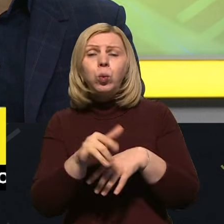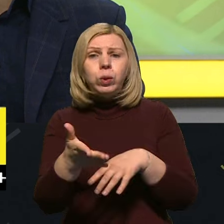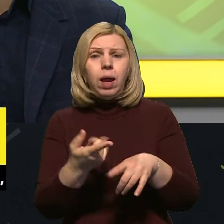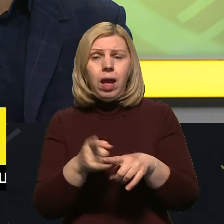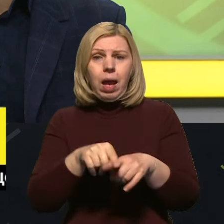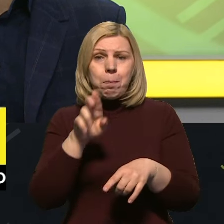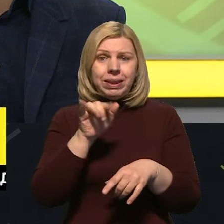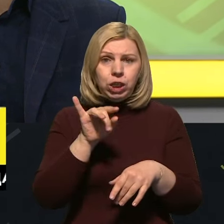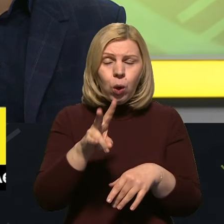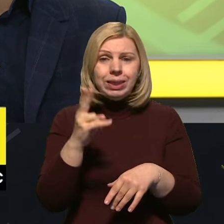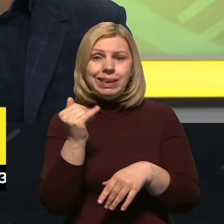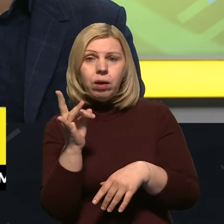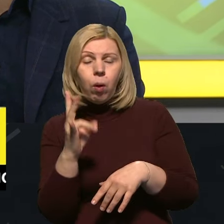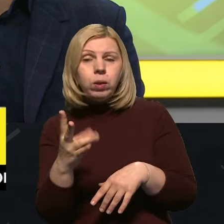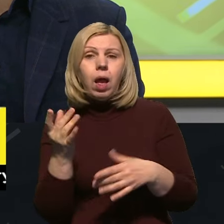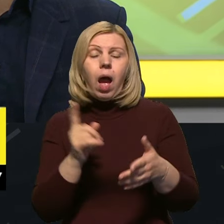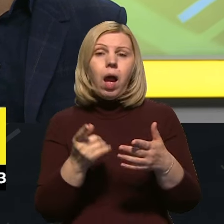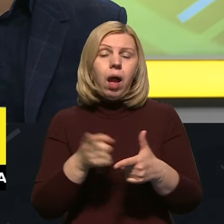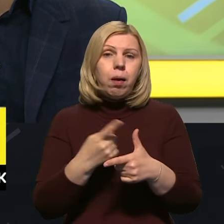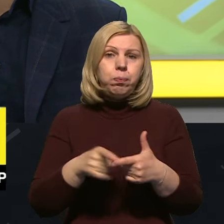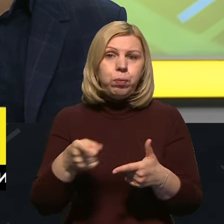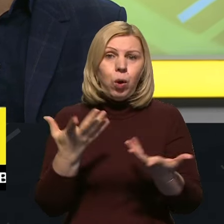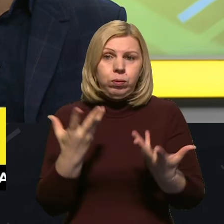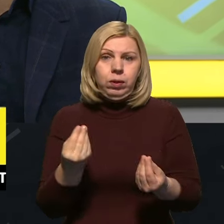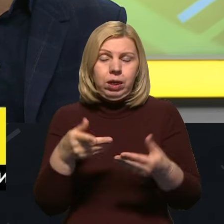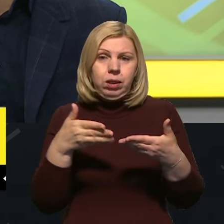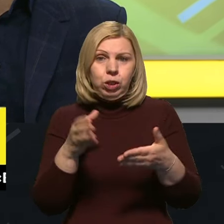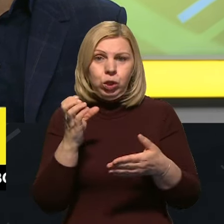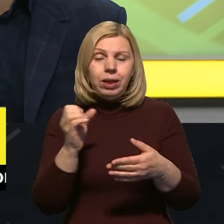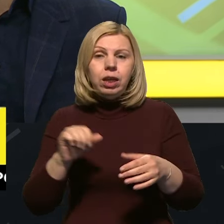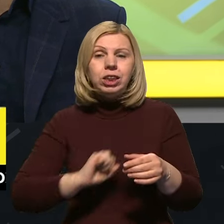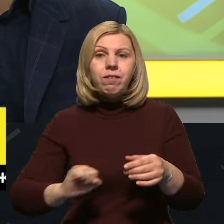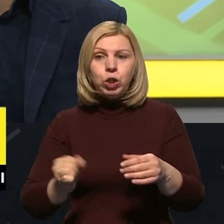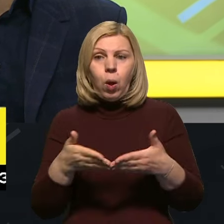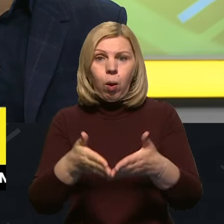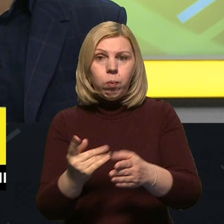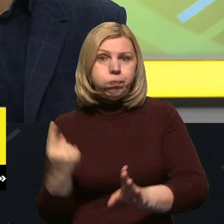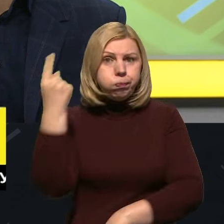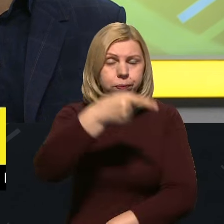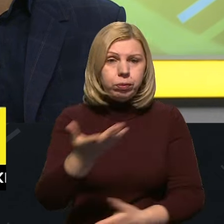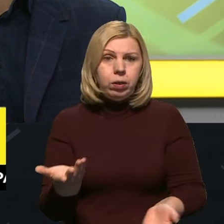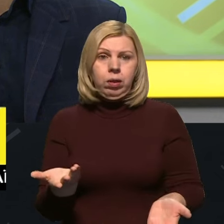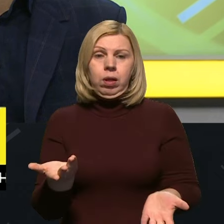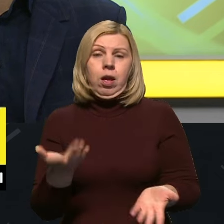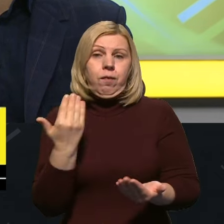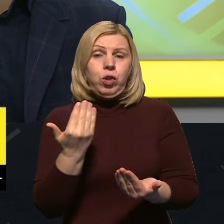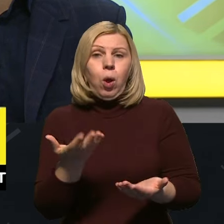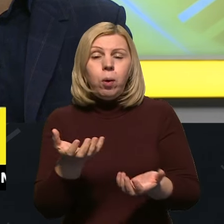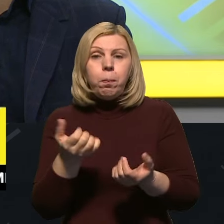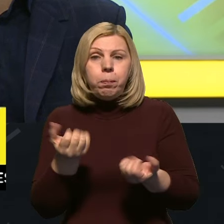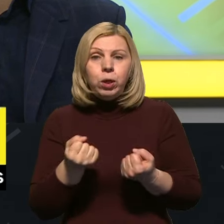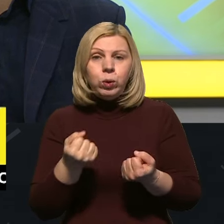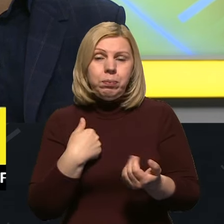Бастіон, або з стаціонарного комплексу «Сотка» під Севастополем, поки окупованим. Вони будуть у цьому,